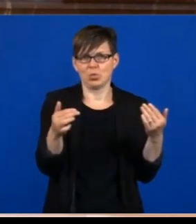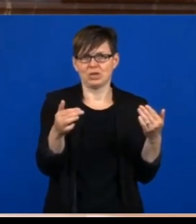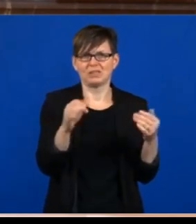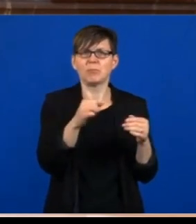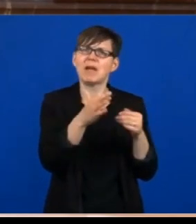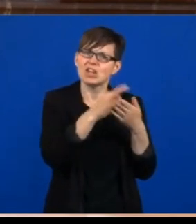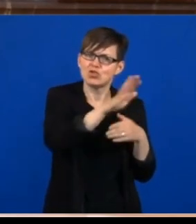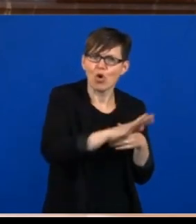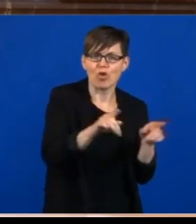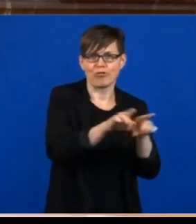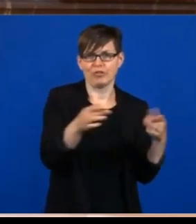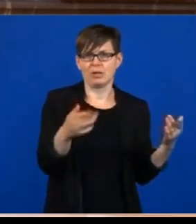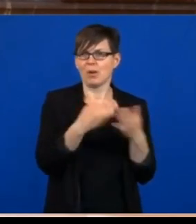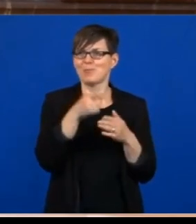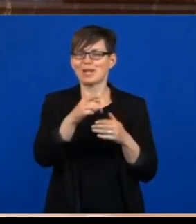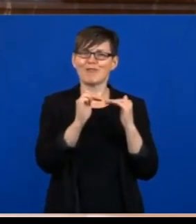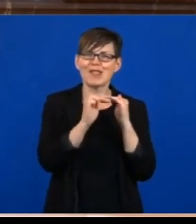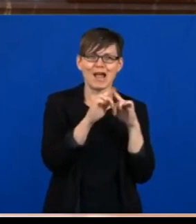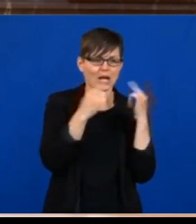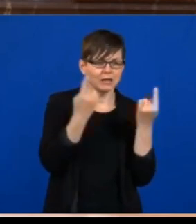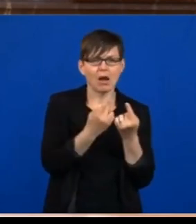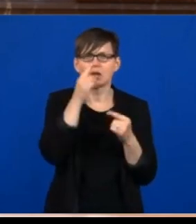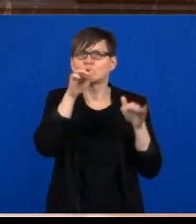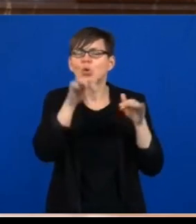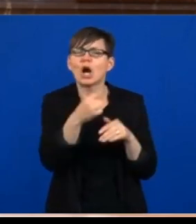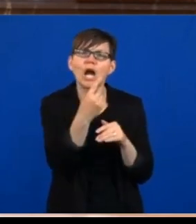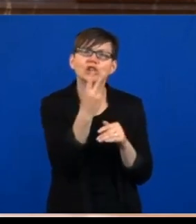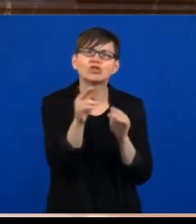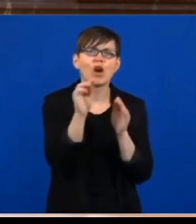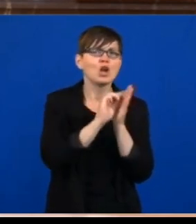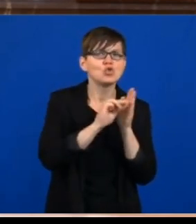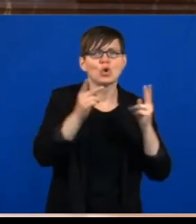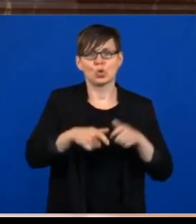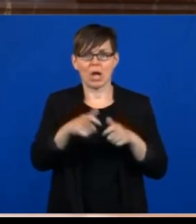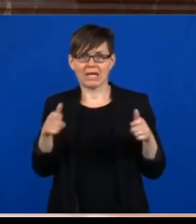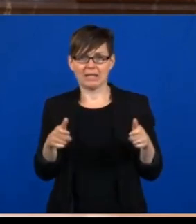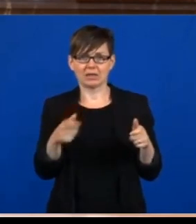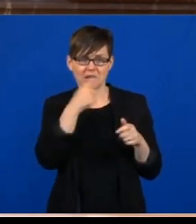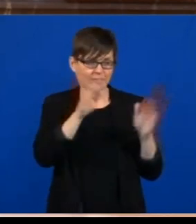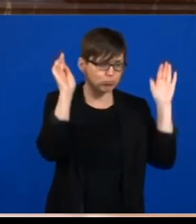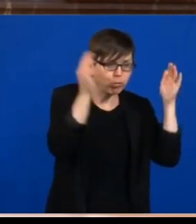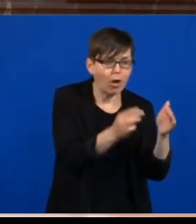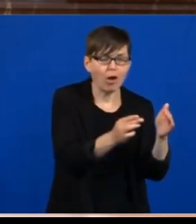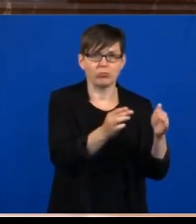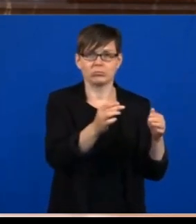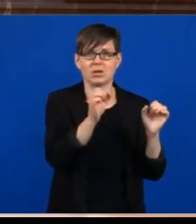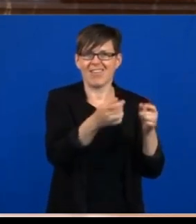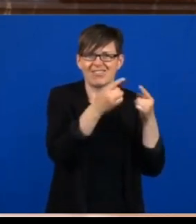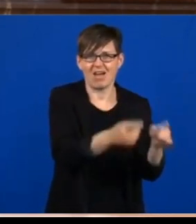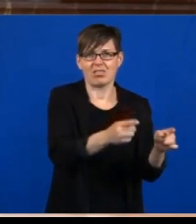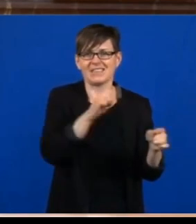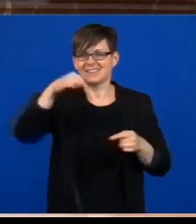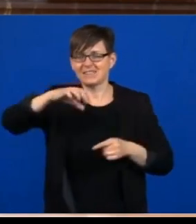Da können Sie sagen, dieser Landkreis, da kann ich regional etwas eingrenzen. In einem Ballungsraum, die Menschen